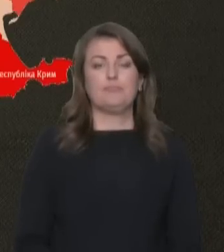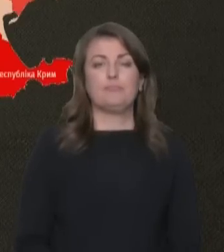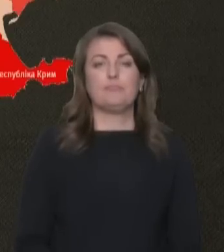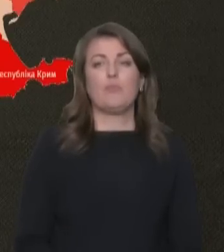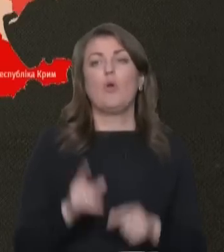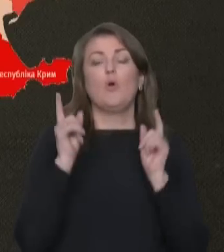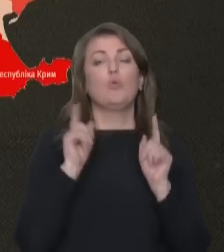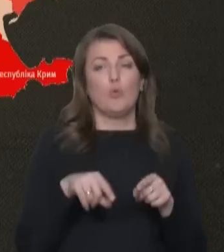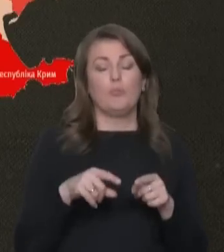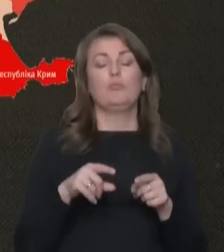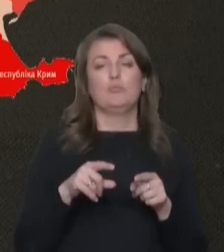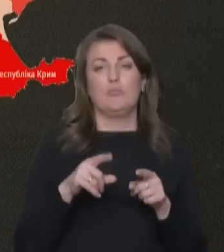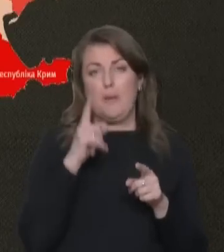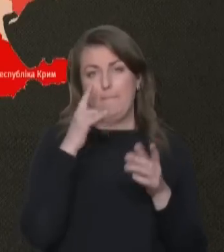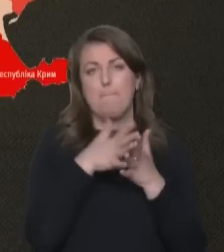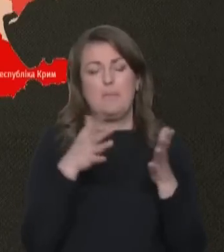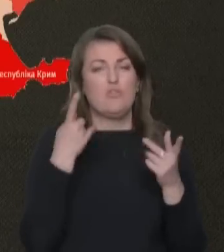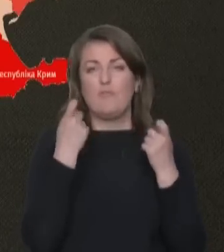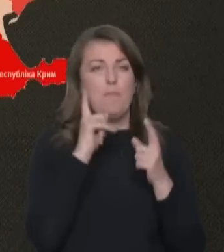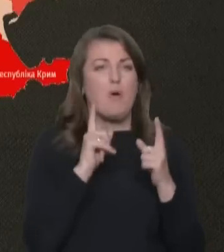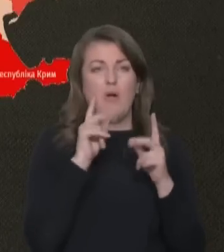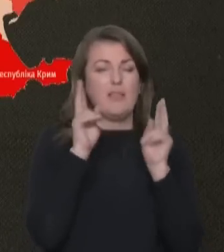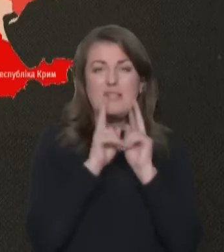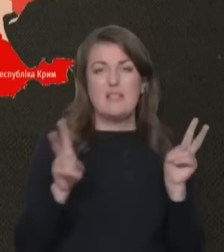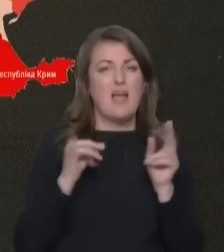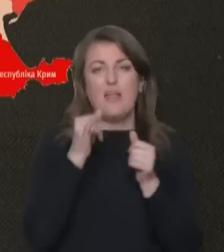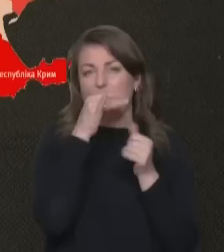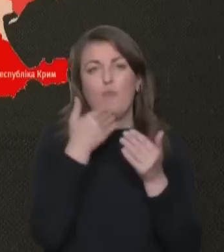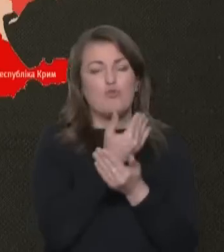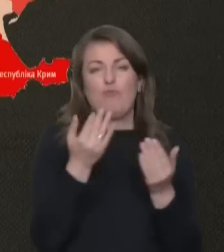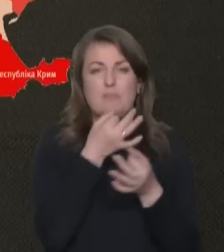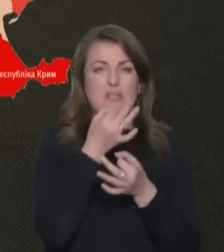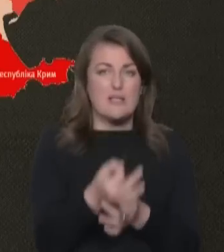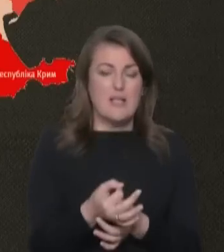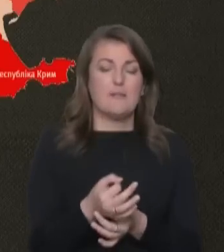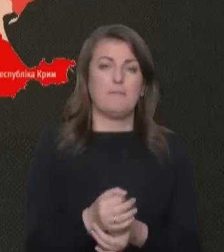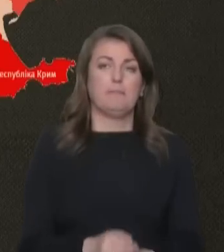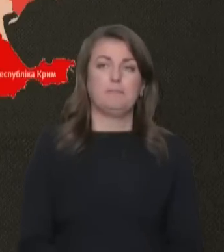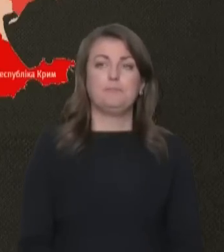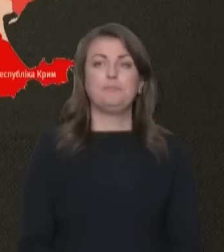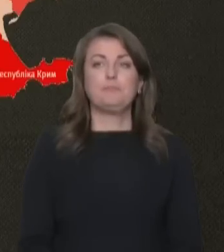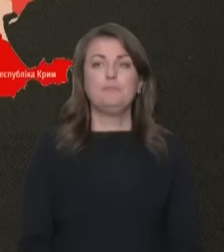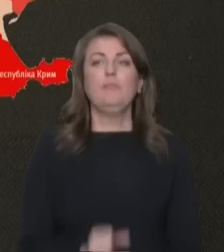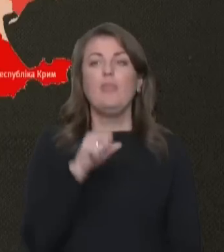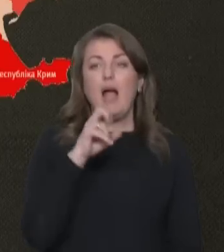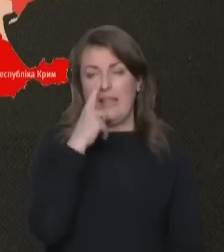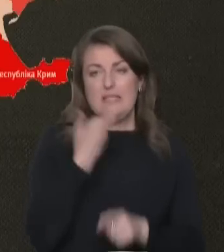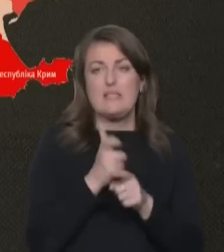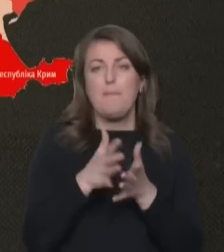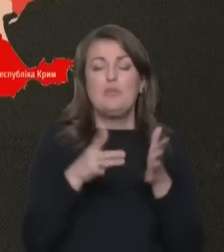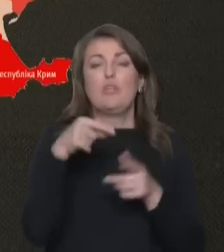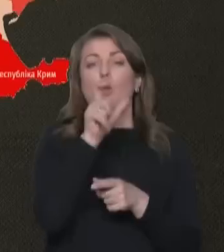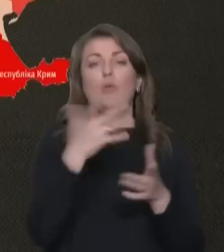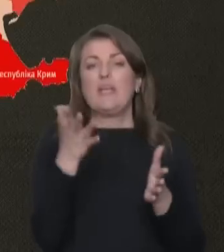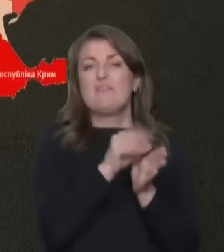Я, звичайно, більше інформації поки не знаю і не можу вам сказати. Але, здебільшого, ті люди,